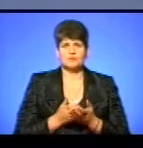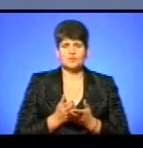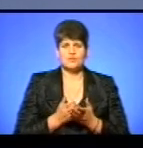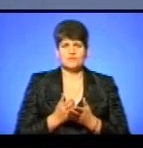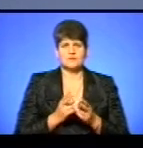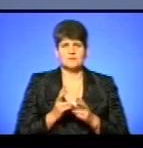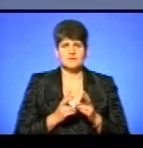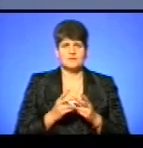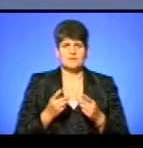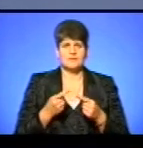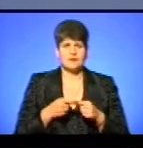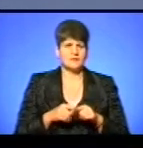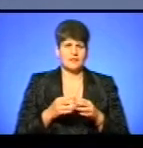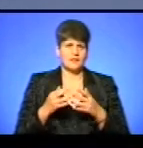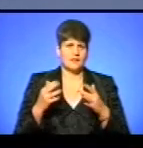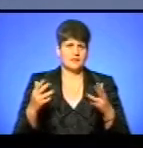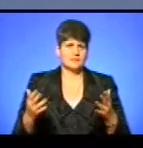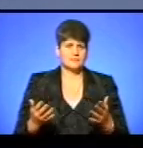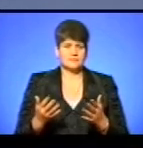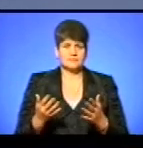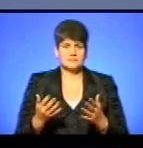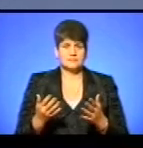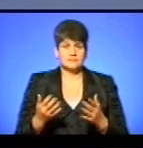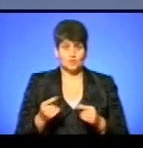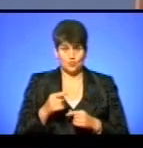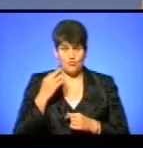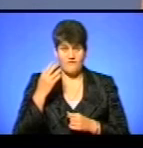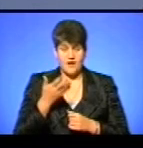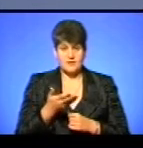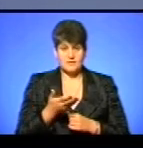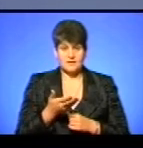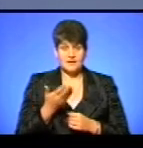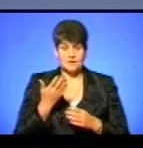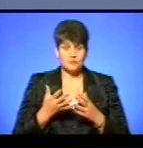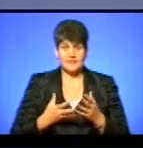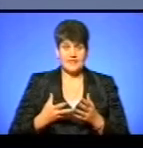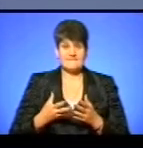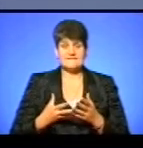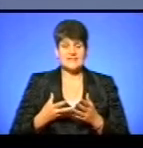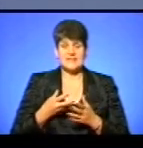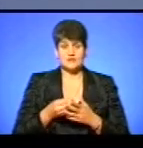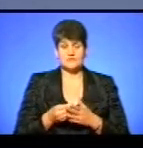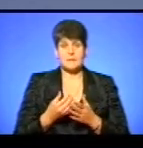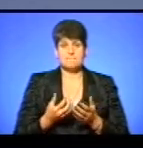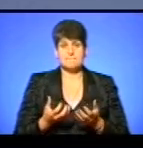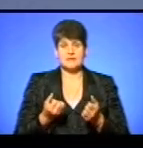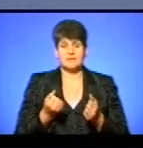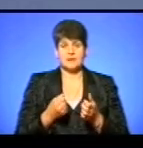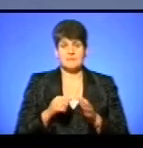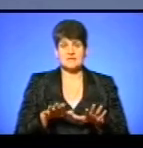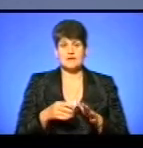підприємство, механіки, електрики і т.д. Дальше, то уявляєте, якщо б не фінансова підтримка місцевого бюджету,